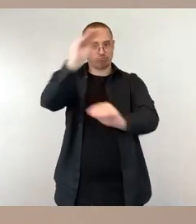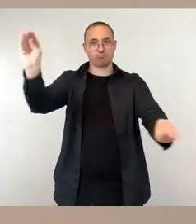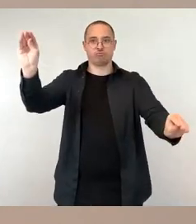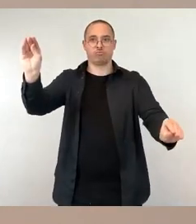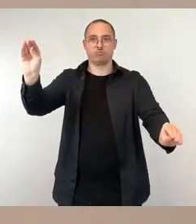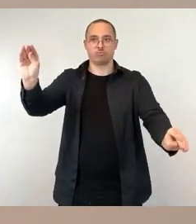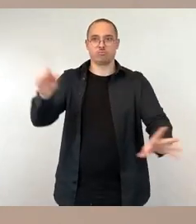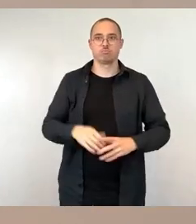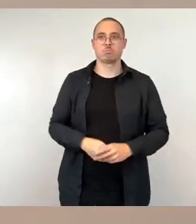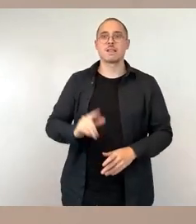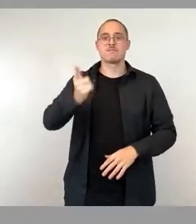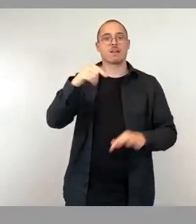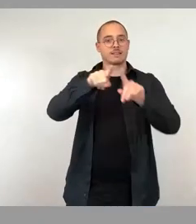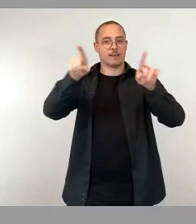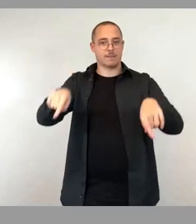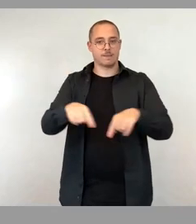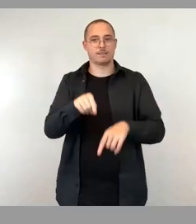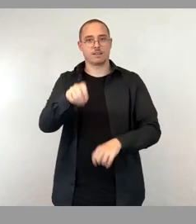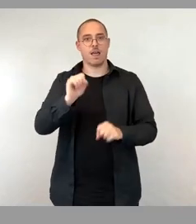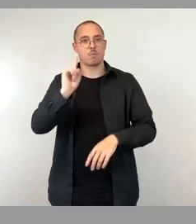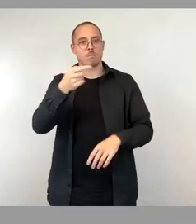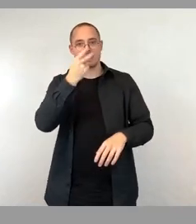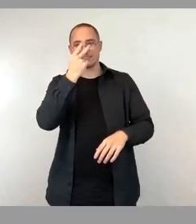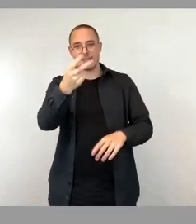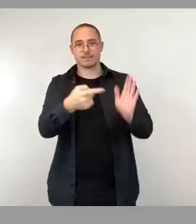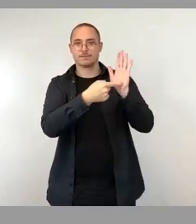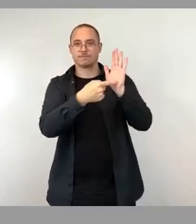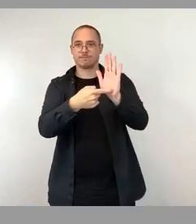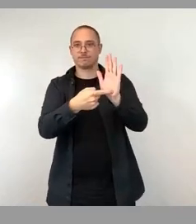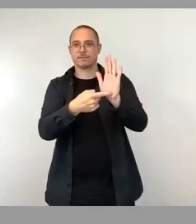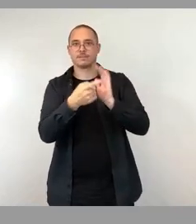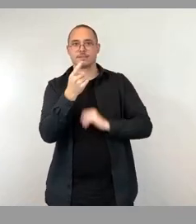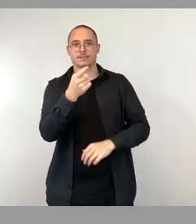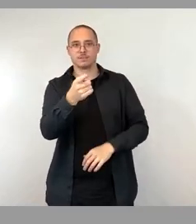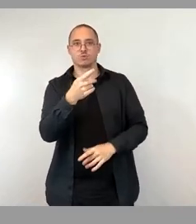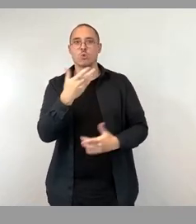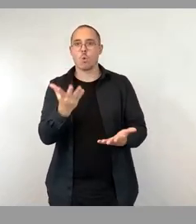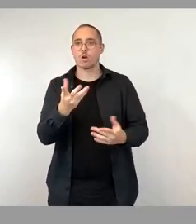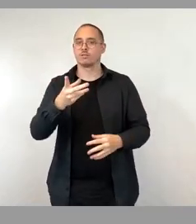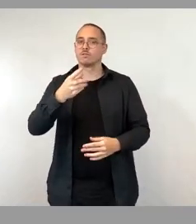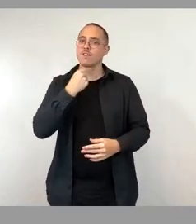Entwurf, wie die Gestaltung aussehen soll.